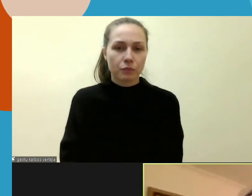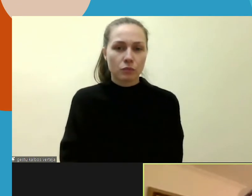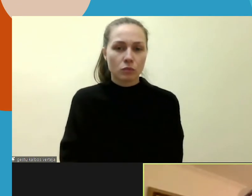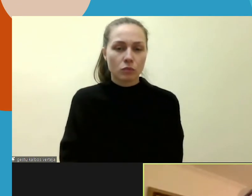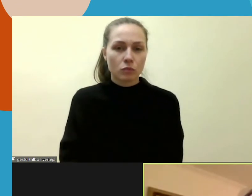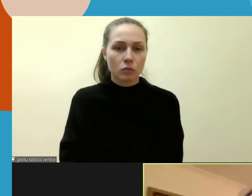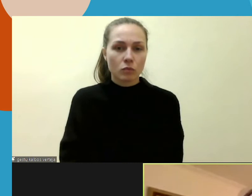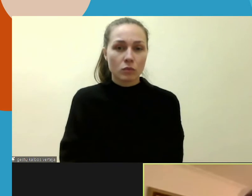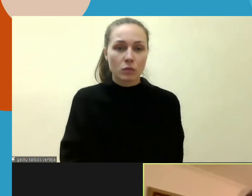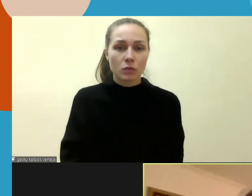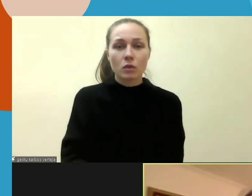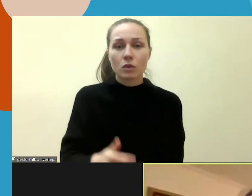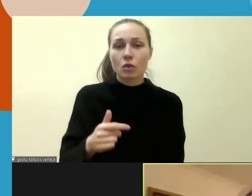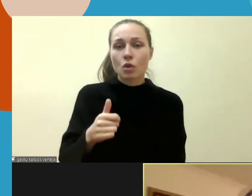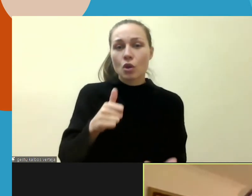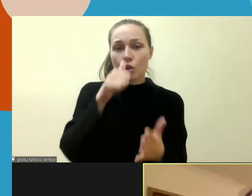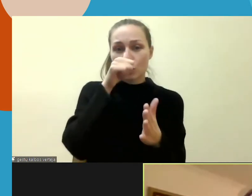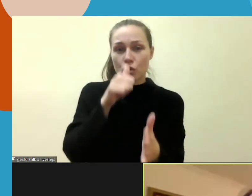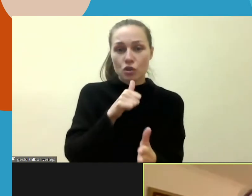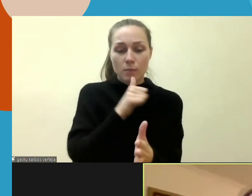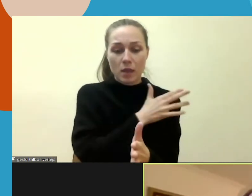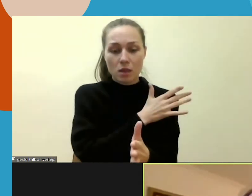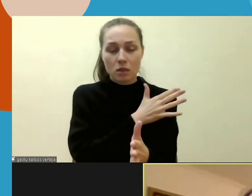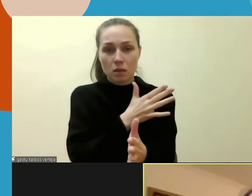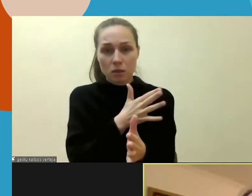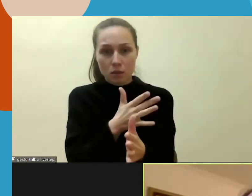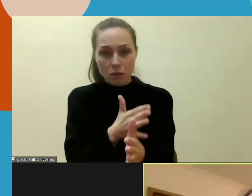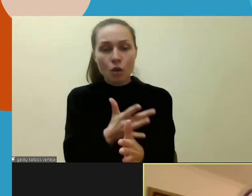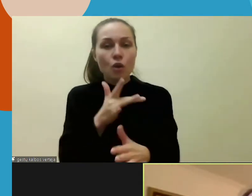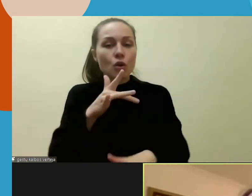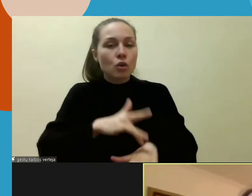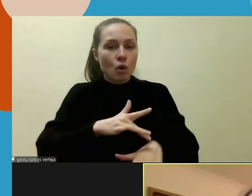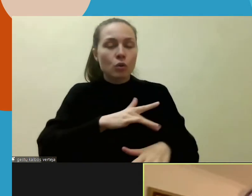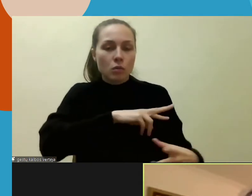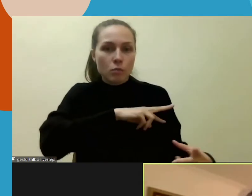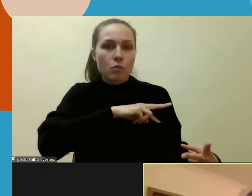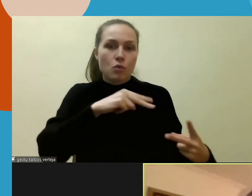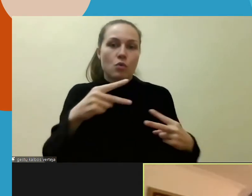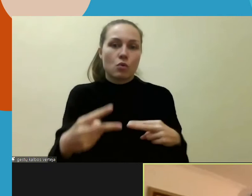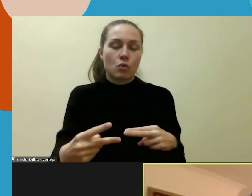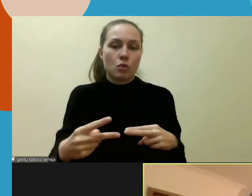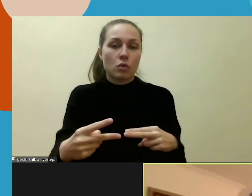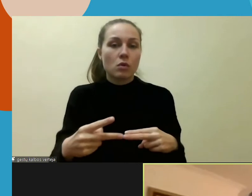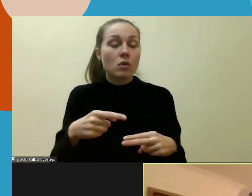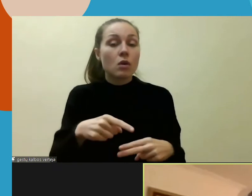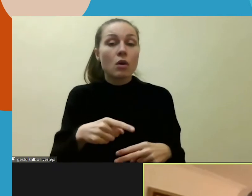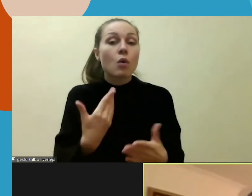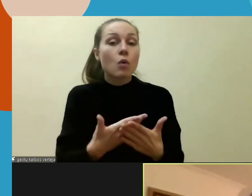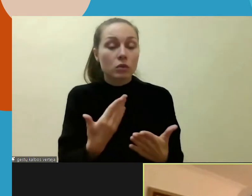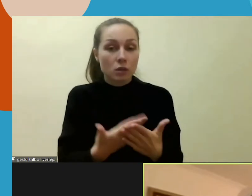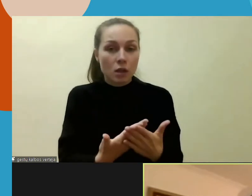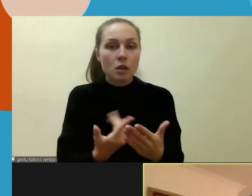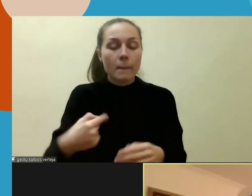Per pastaruosius šešis mėnesius ypatingai jautėme didelius pasikeitimus, bet tai buvo todėl, kad mes nuolat